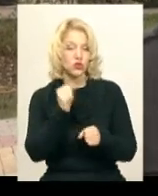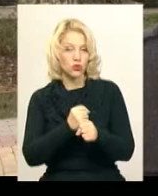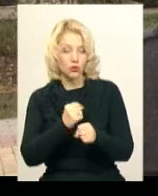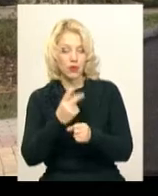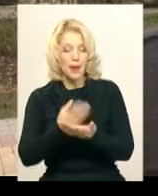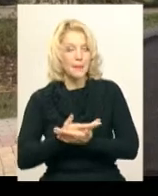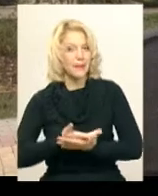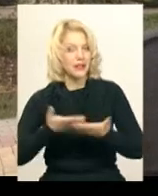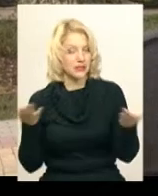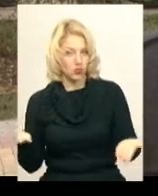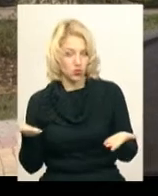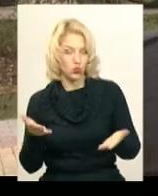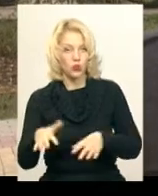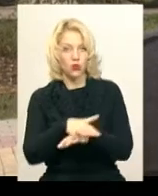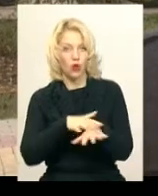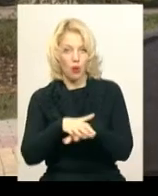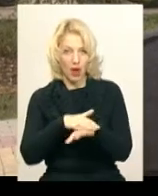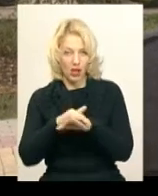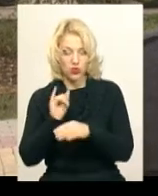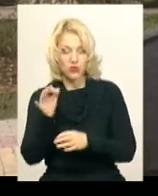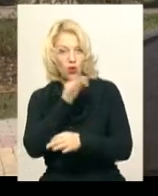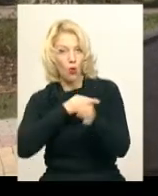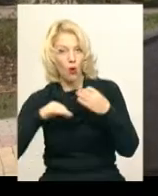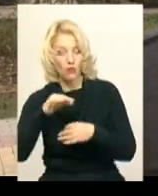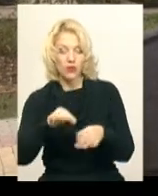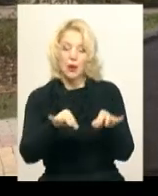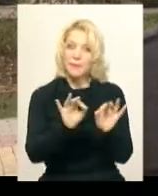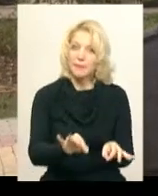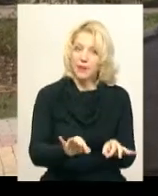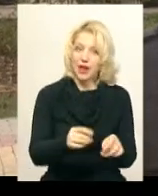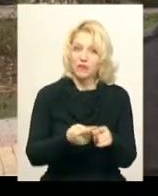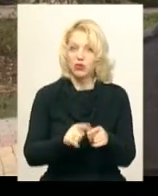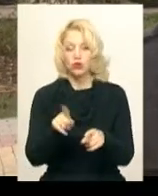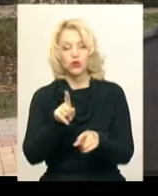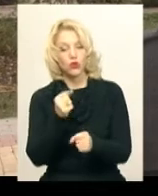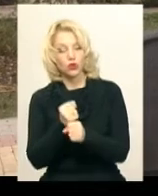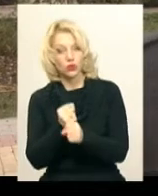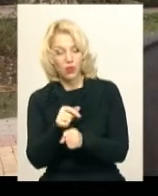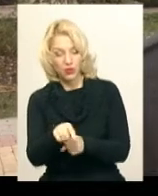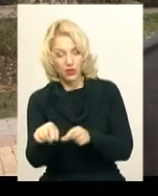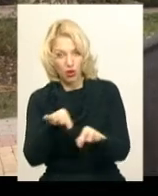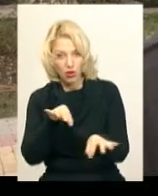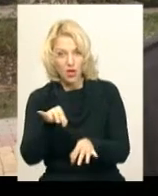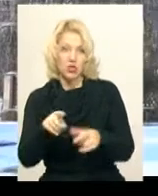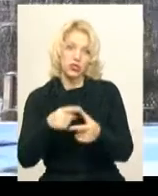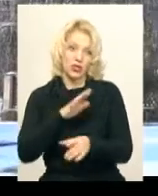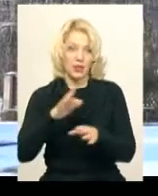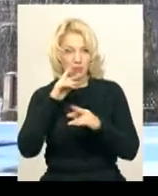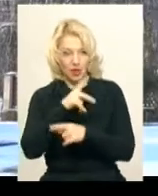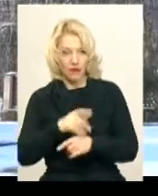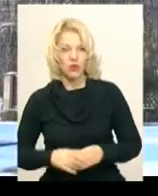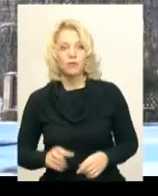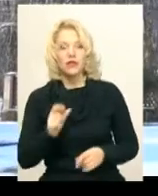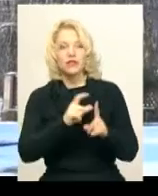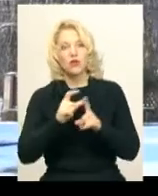презентують громадськості і обговорюють, чи правильно вони що роблять, чи неправильно, і як його бачать взагалі мешканці. За словами